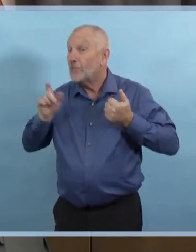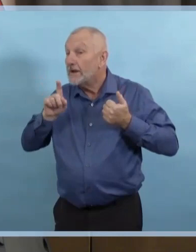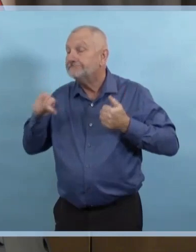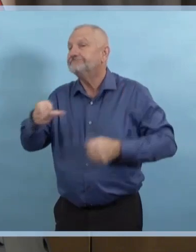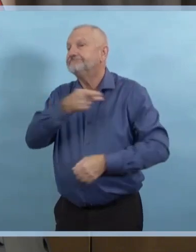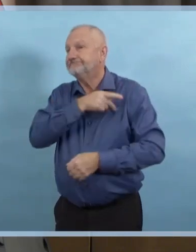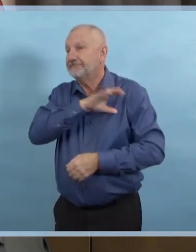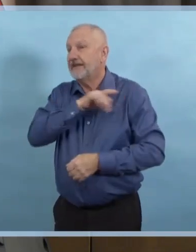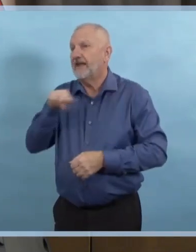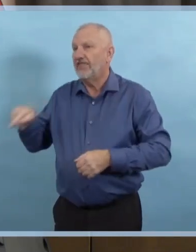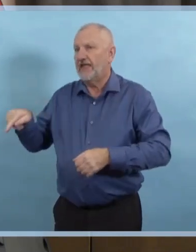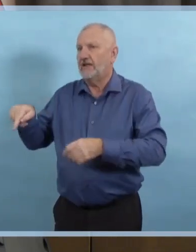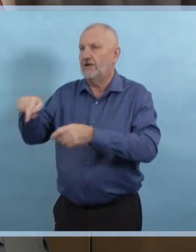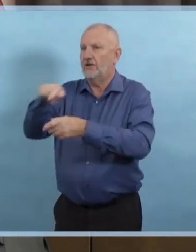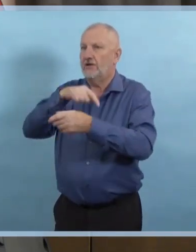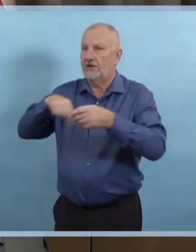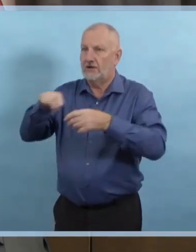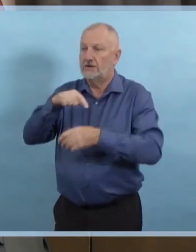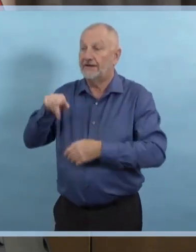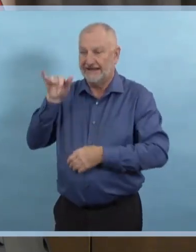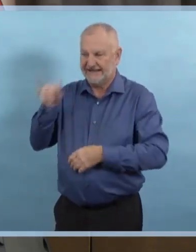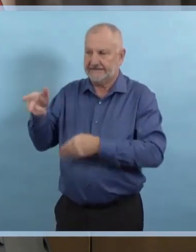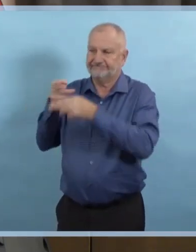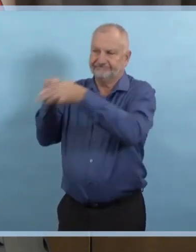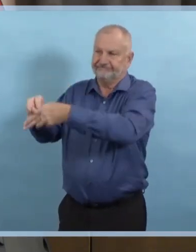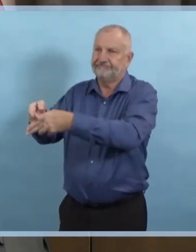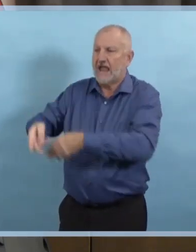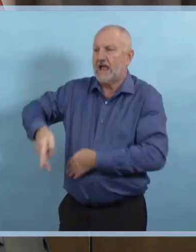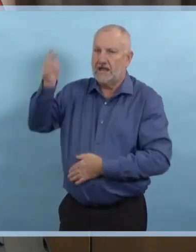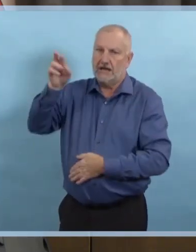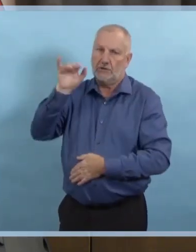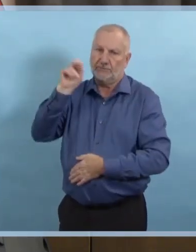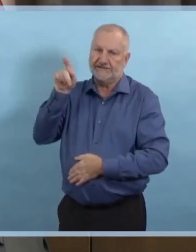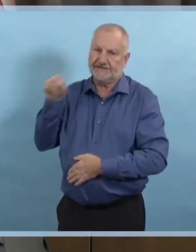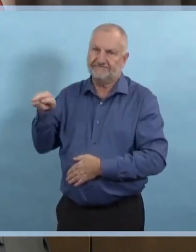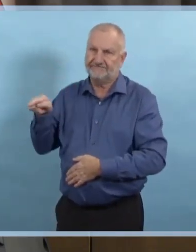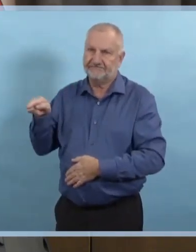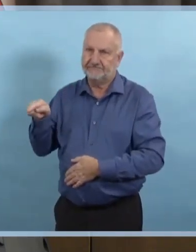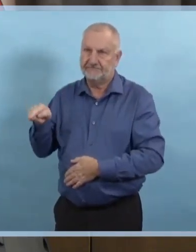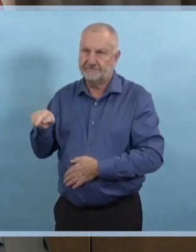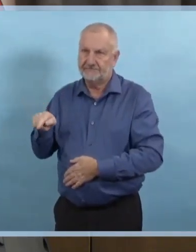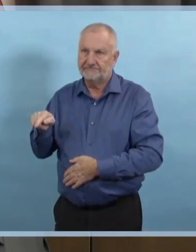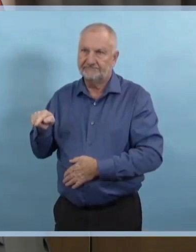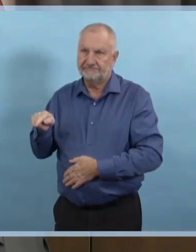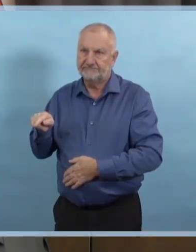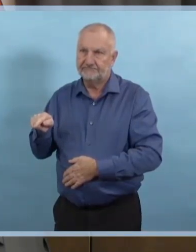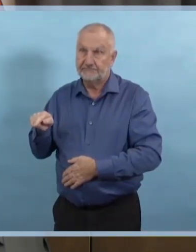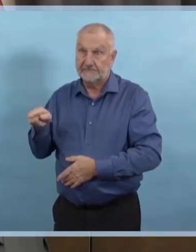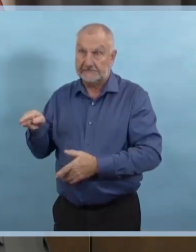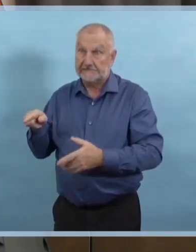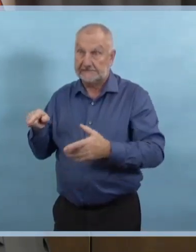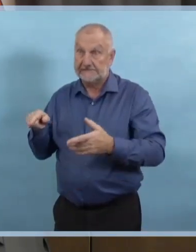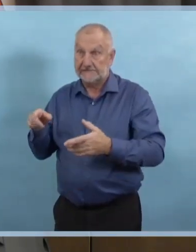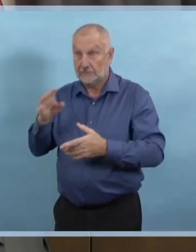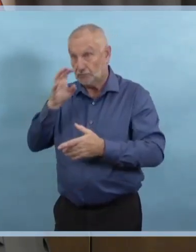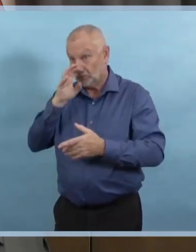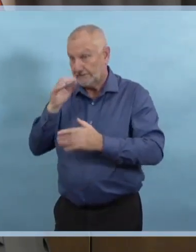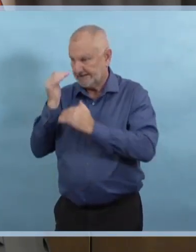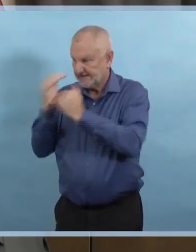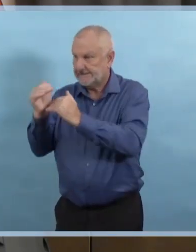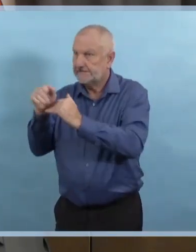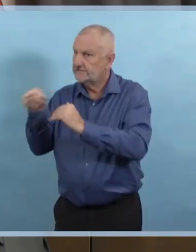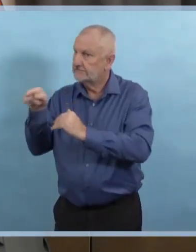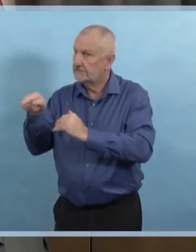assez sévères lors du printemps en ce qui concerne les directives pour les visiteurs. Nous avons ensuite relâché parce qu'il y a un